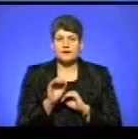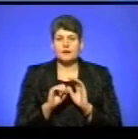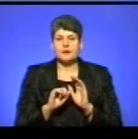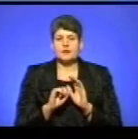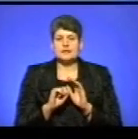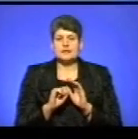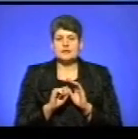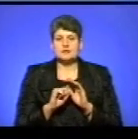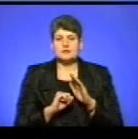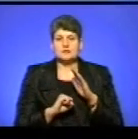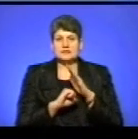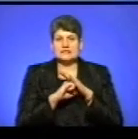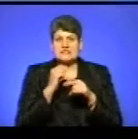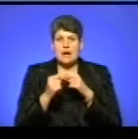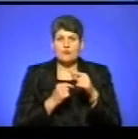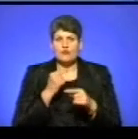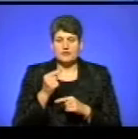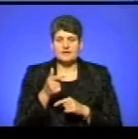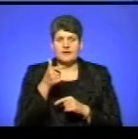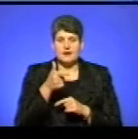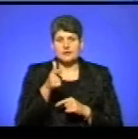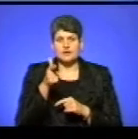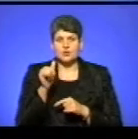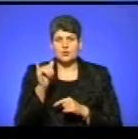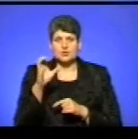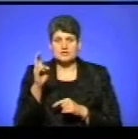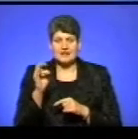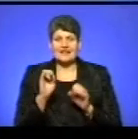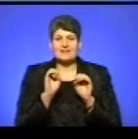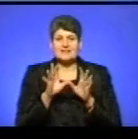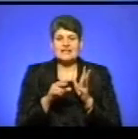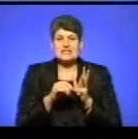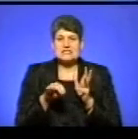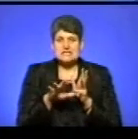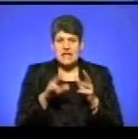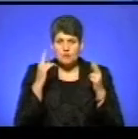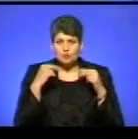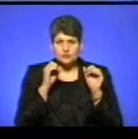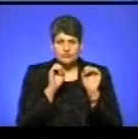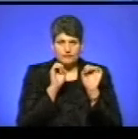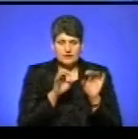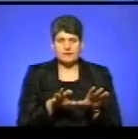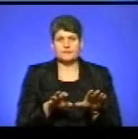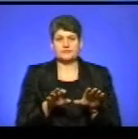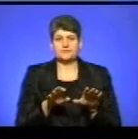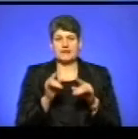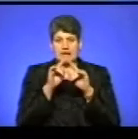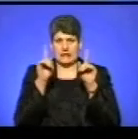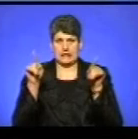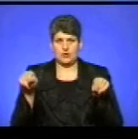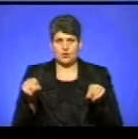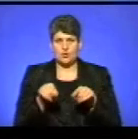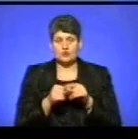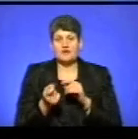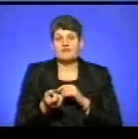заповід Ганни Гойської, яка передає і землю монастирю, і ікону, яка